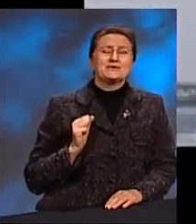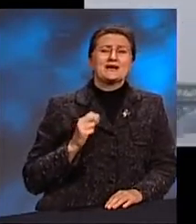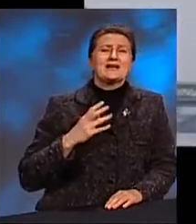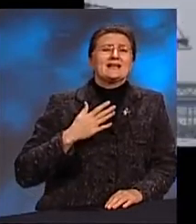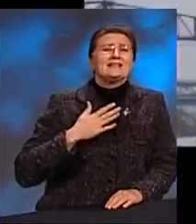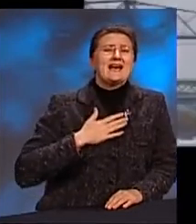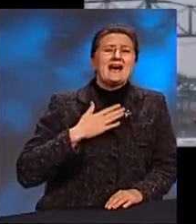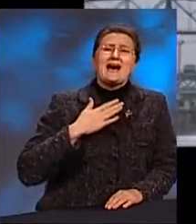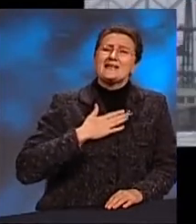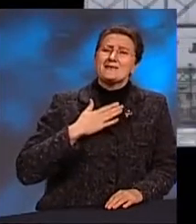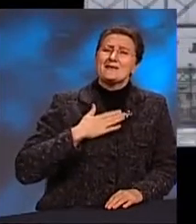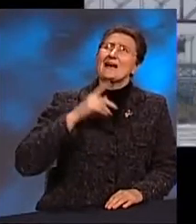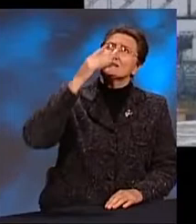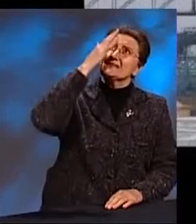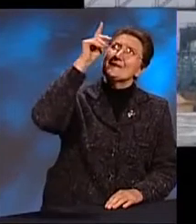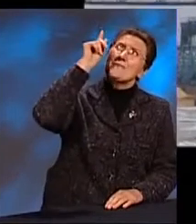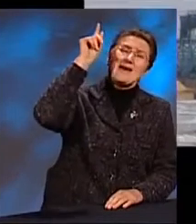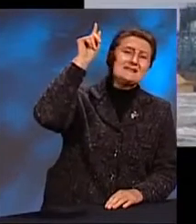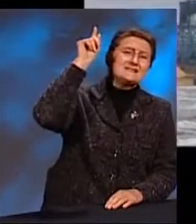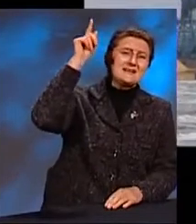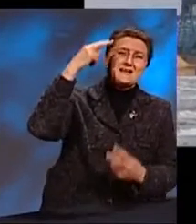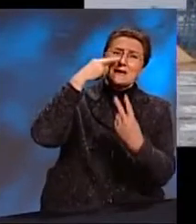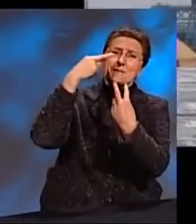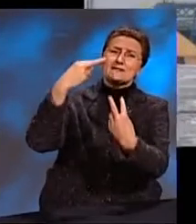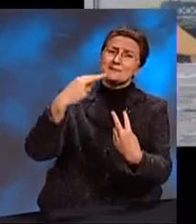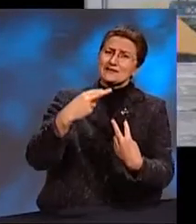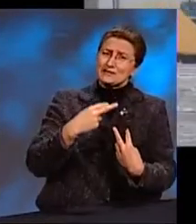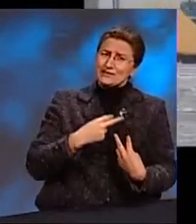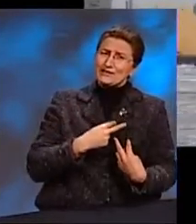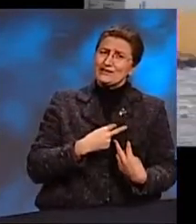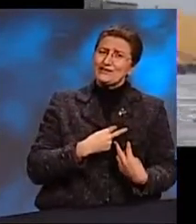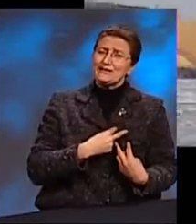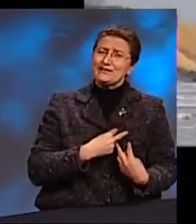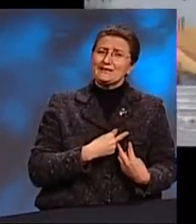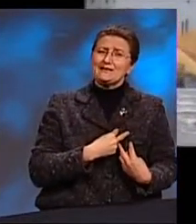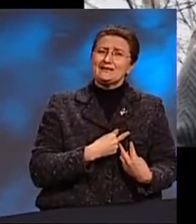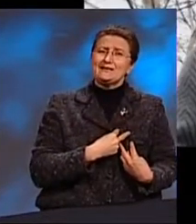На меня с небес ты посмотри